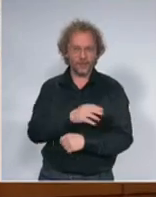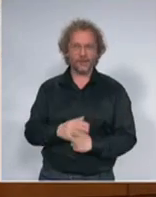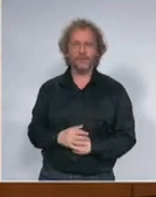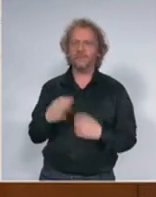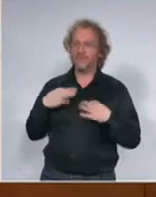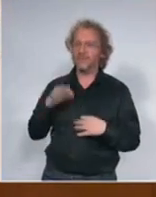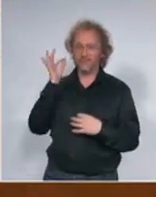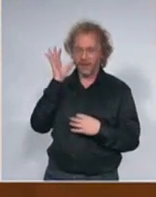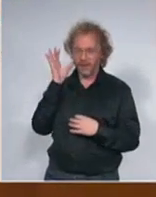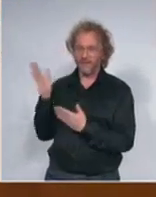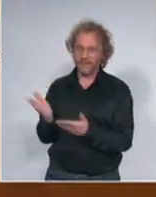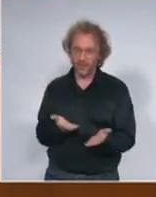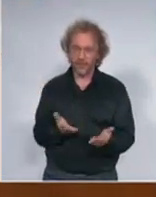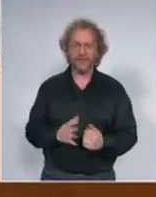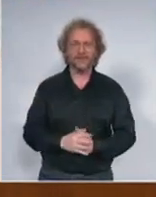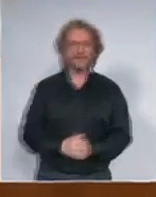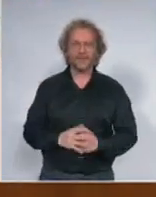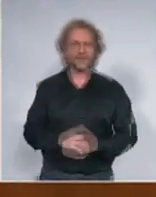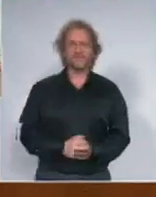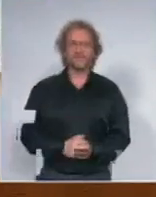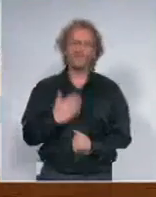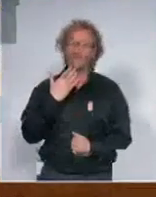Dobroveče svima.